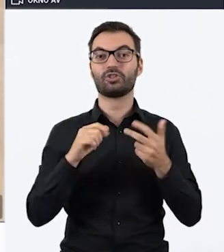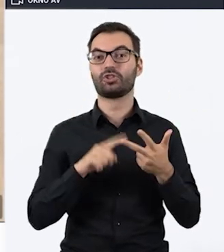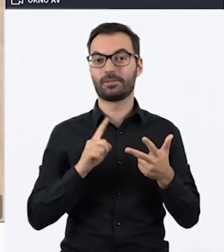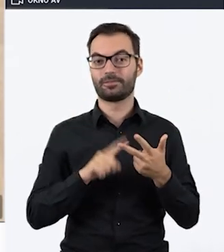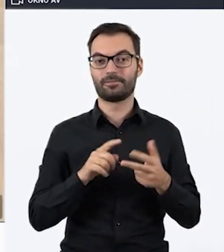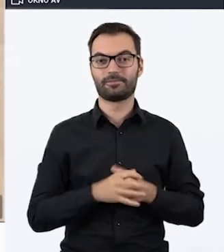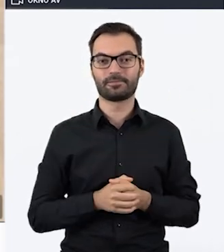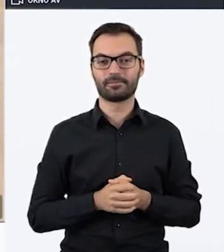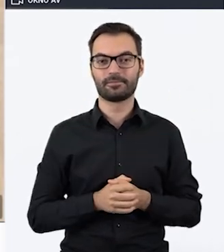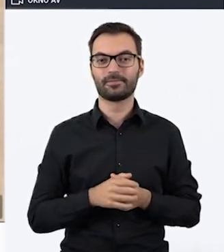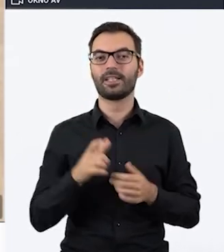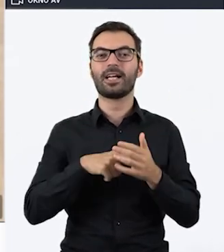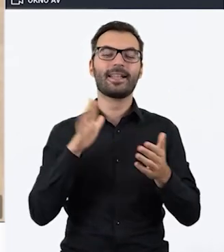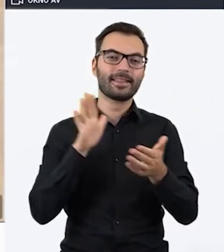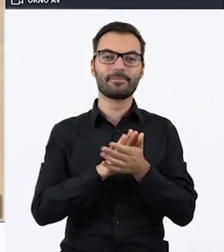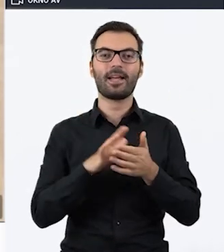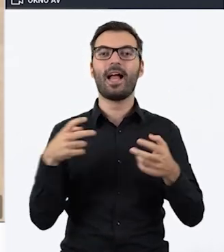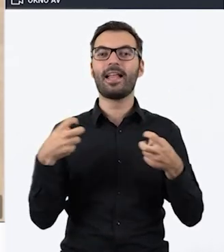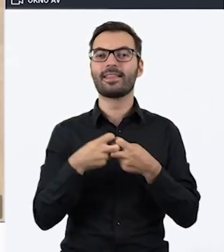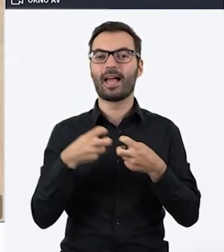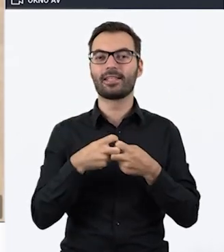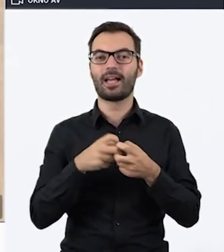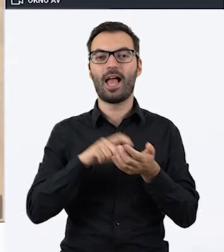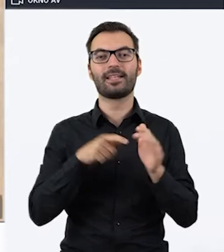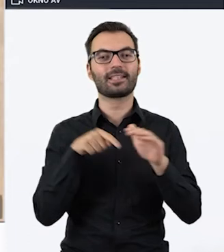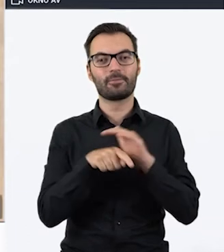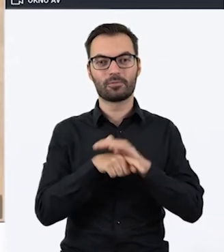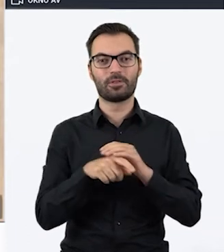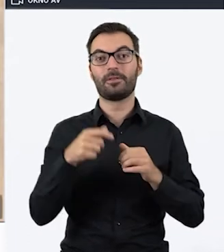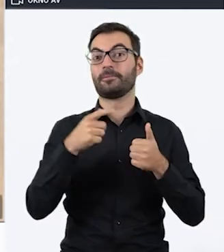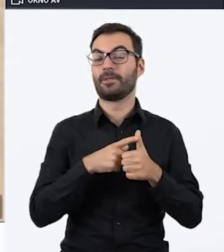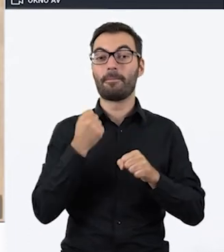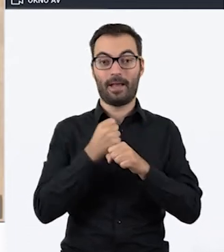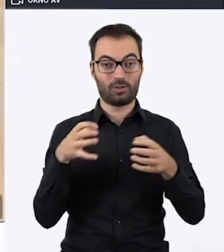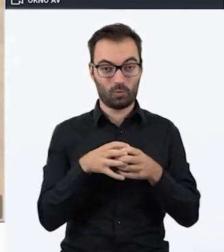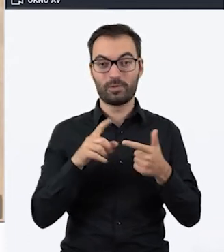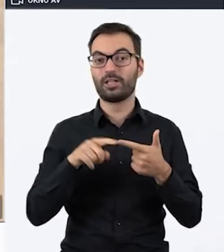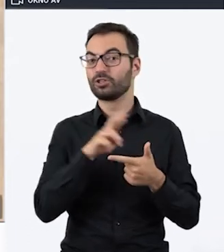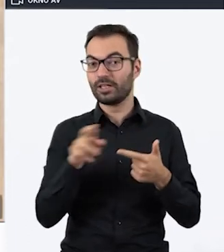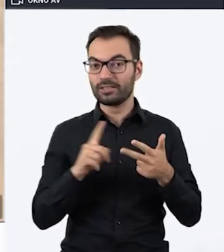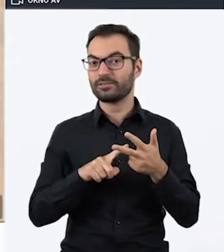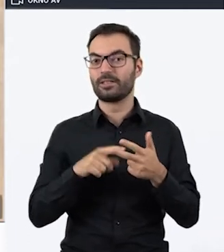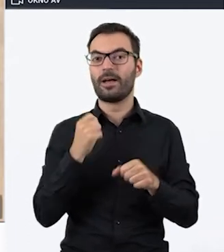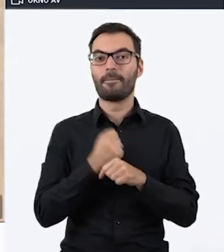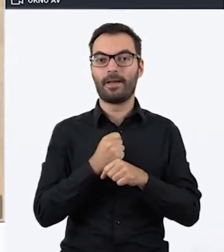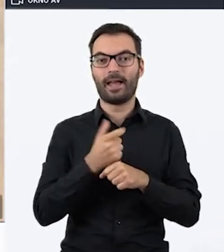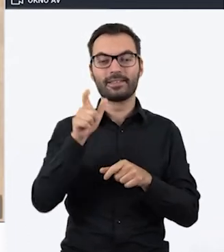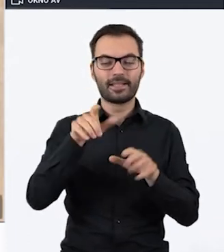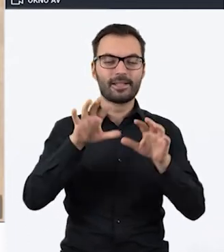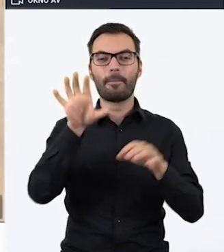Pytanie trzecie. Co cechuje Escape Room Online? Czy jest to praca w grupie, rekwizyty, czy może praca w